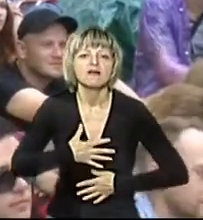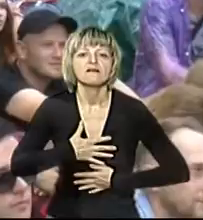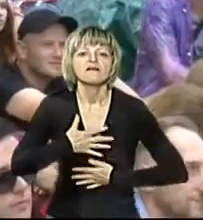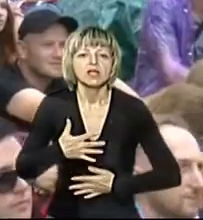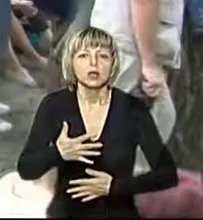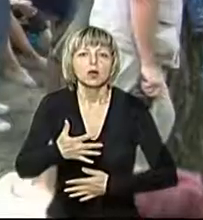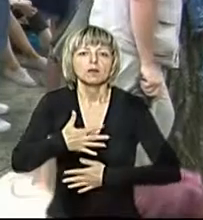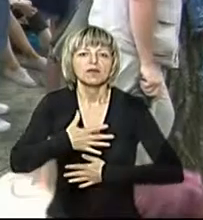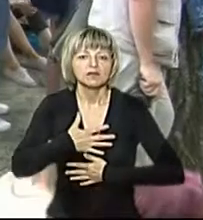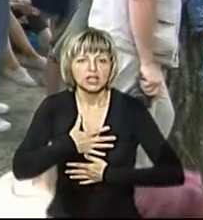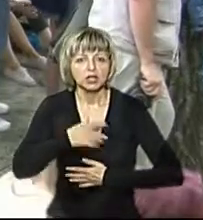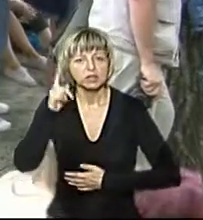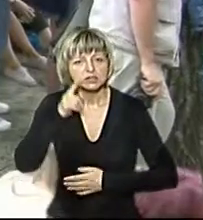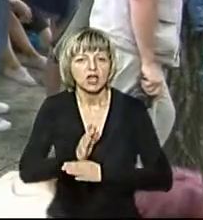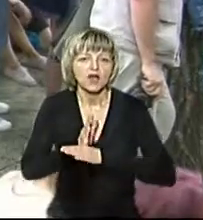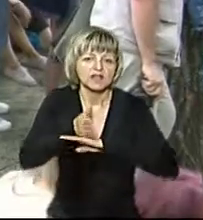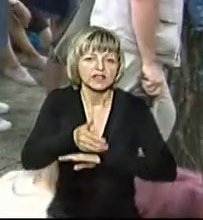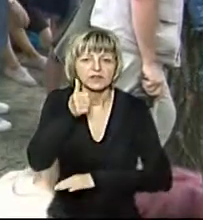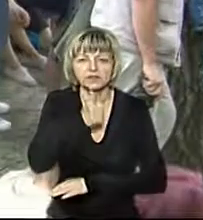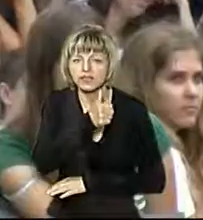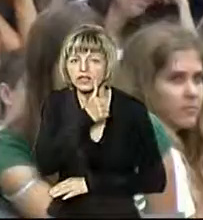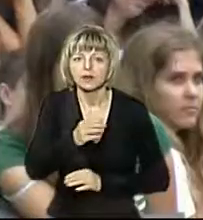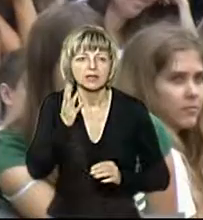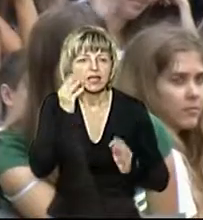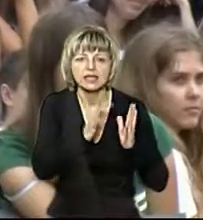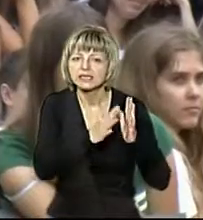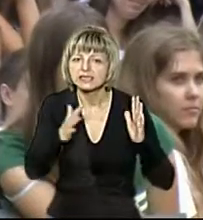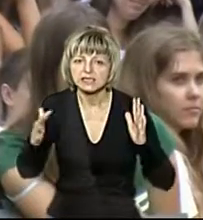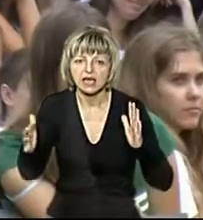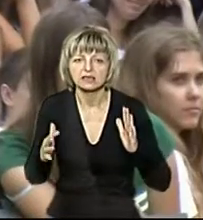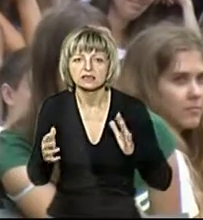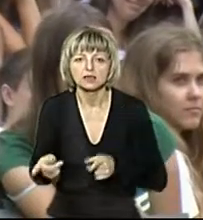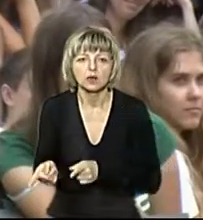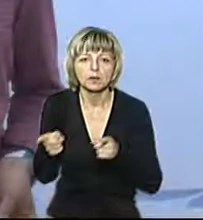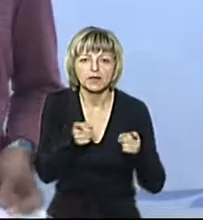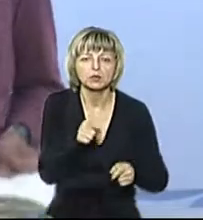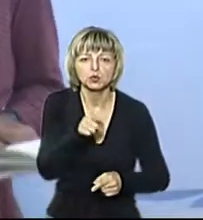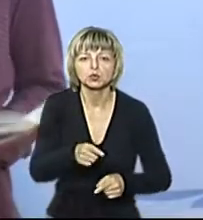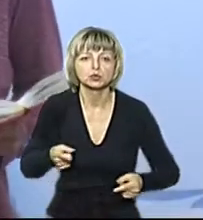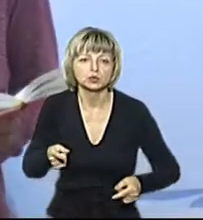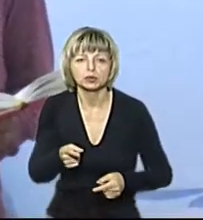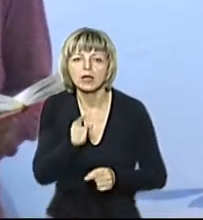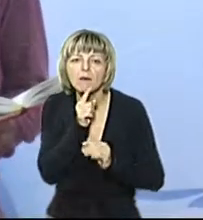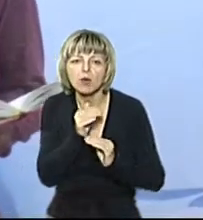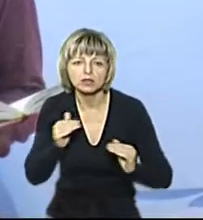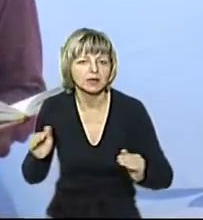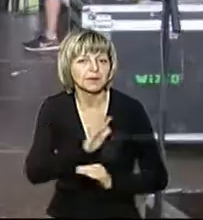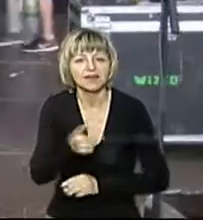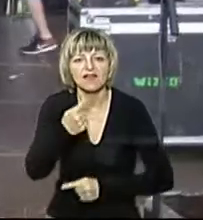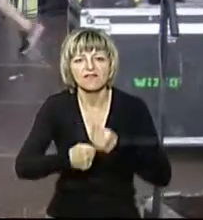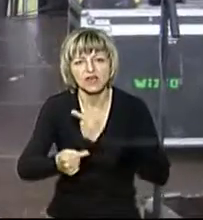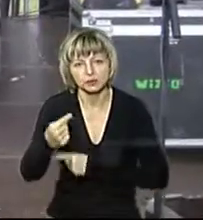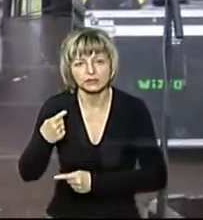і вдихом знаю вхід в таємний сад. Проберусь туди потиху і не вернуся назад.